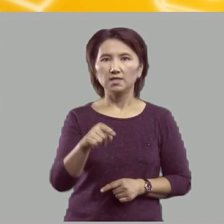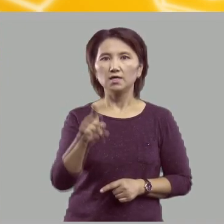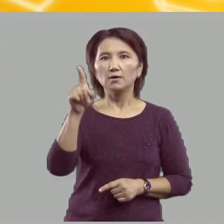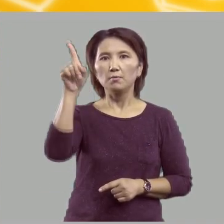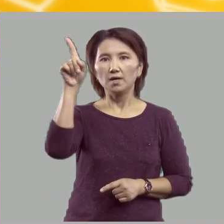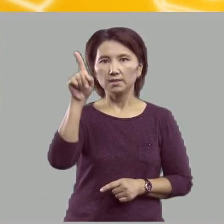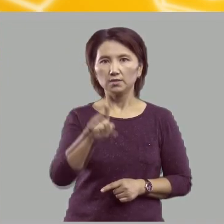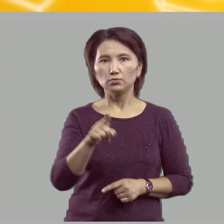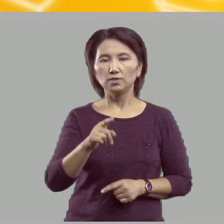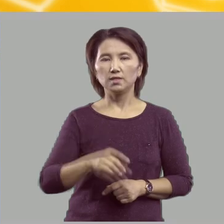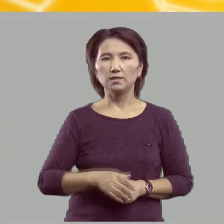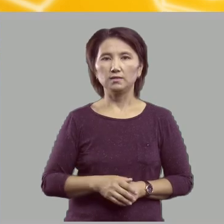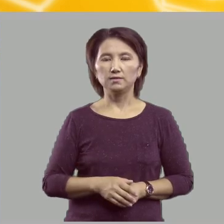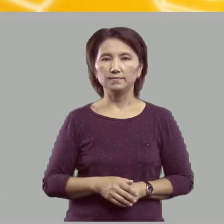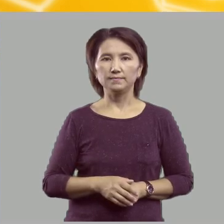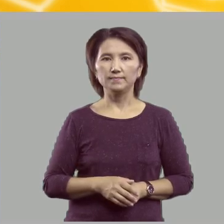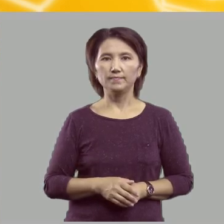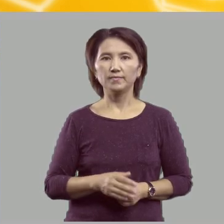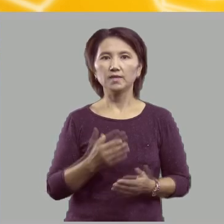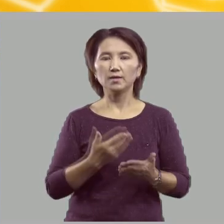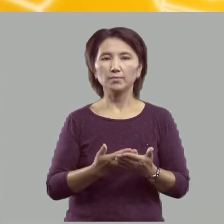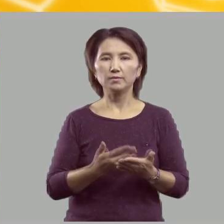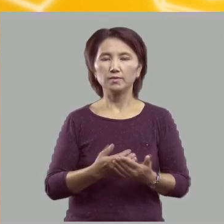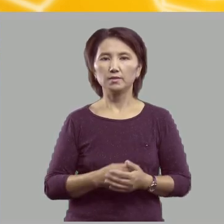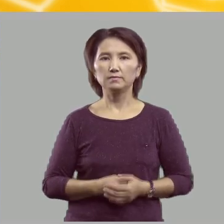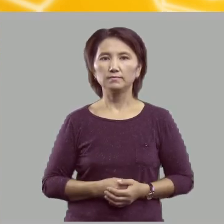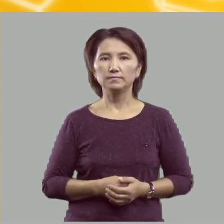Например,